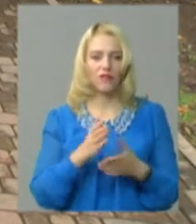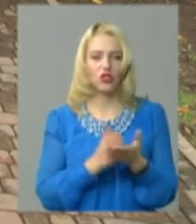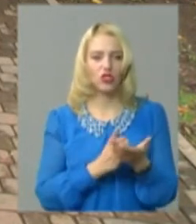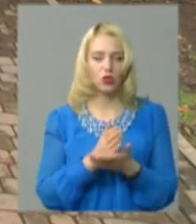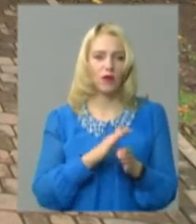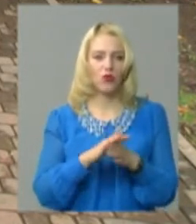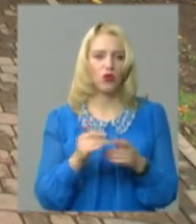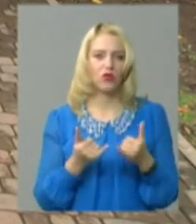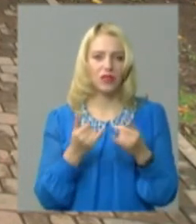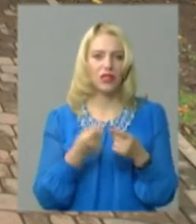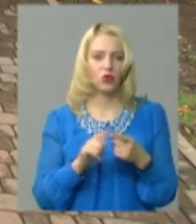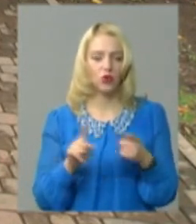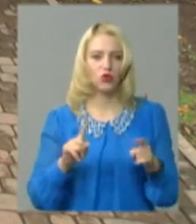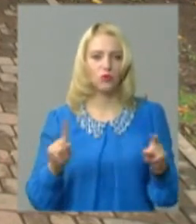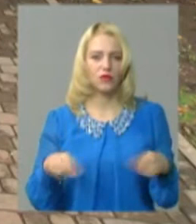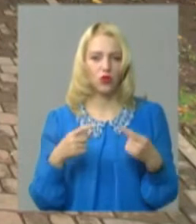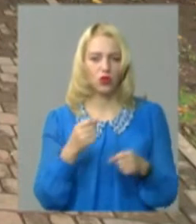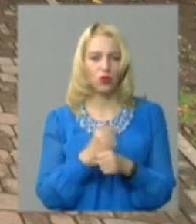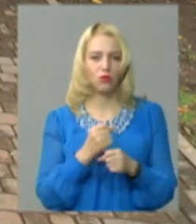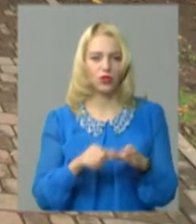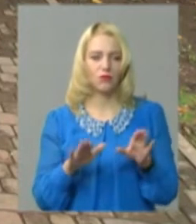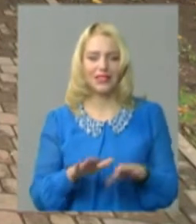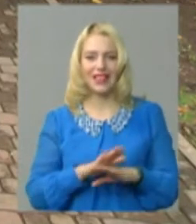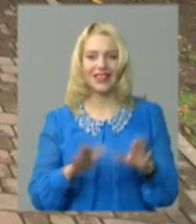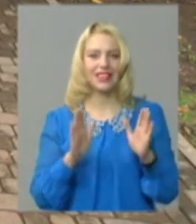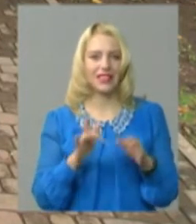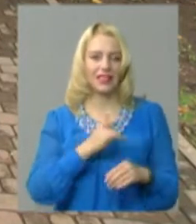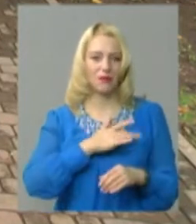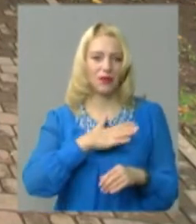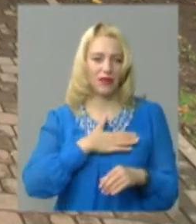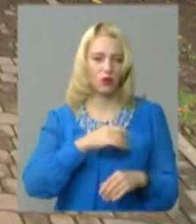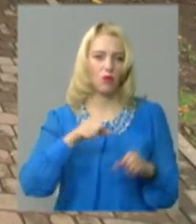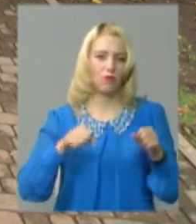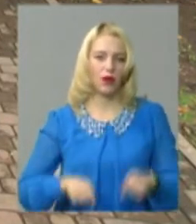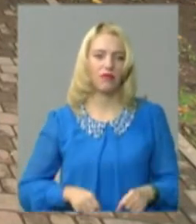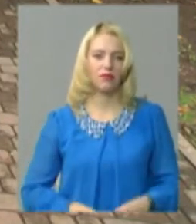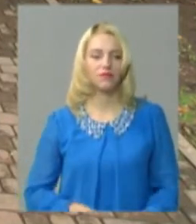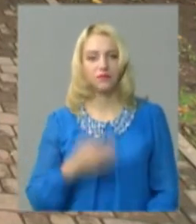служба виконувати для того, щоб створити робочі місця не тільки приватного права.